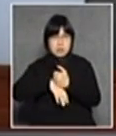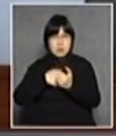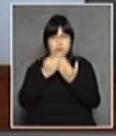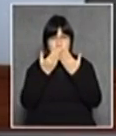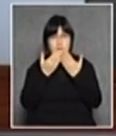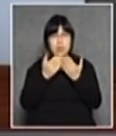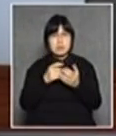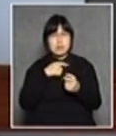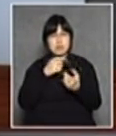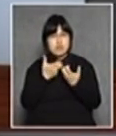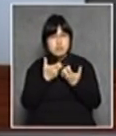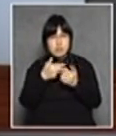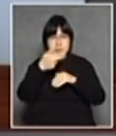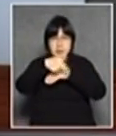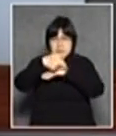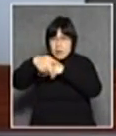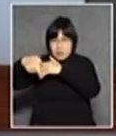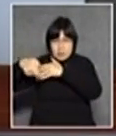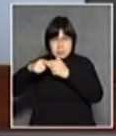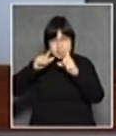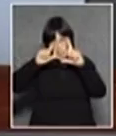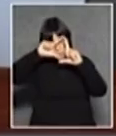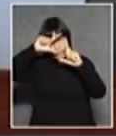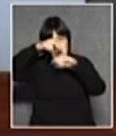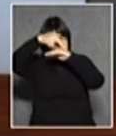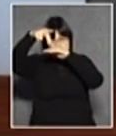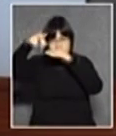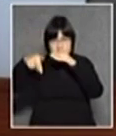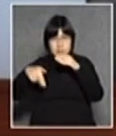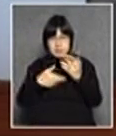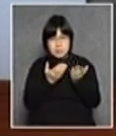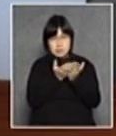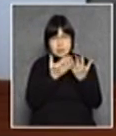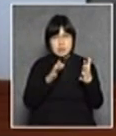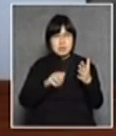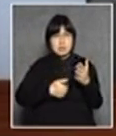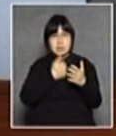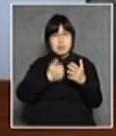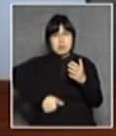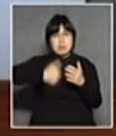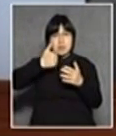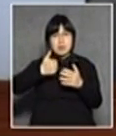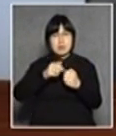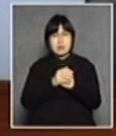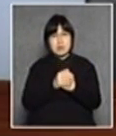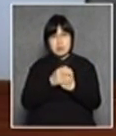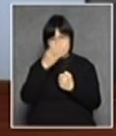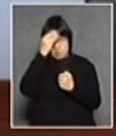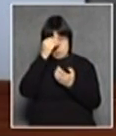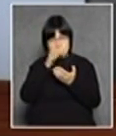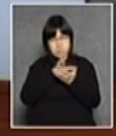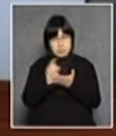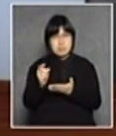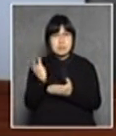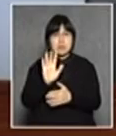幾何去量一下這個量一下那個做一個論證題之後就得了幾何學的精神而是